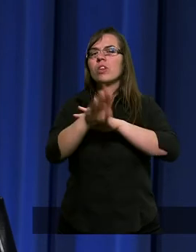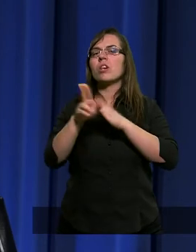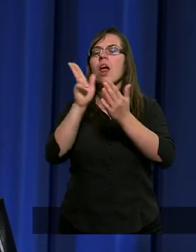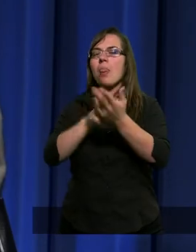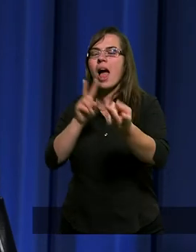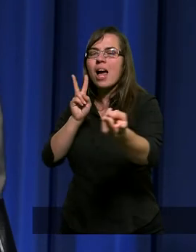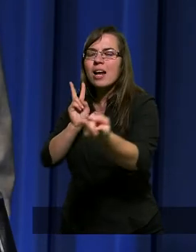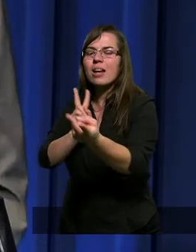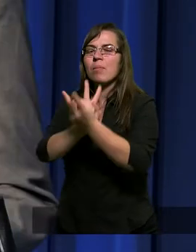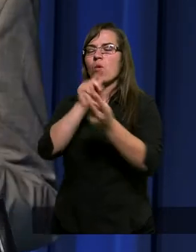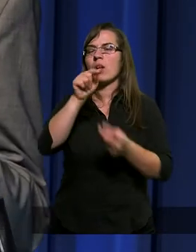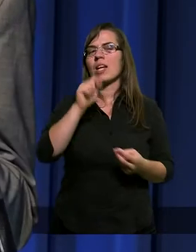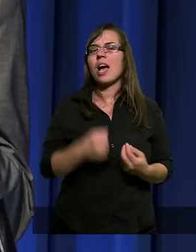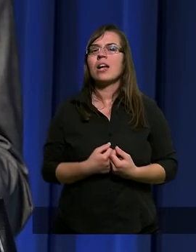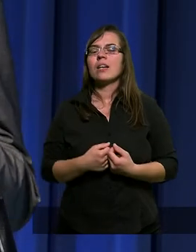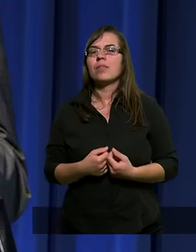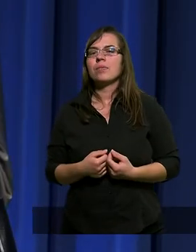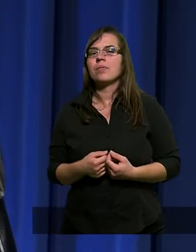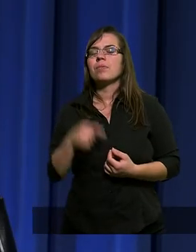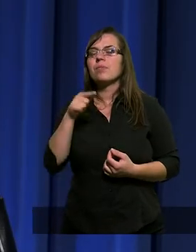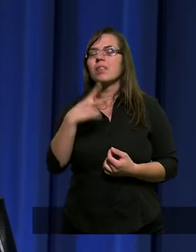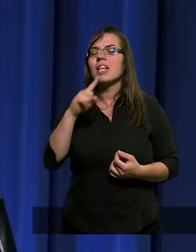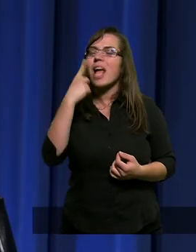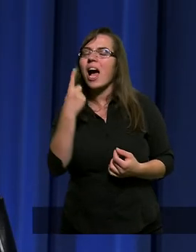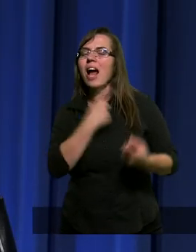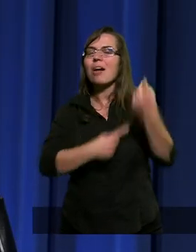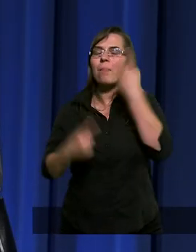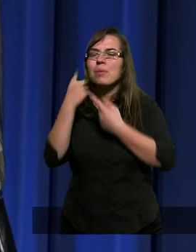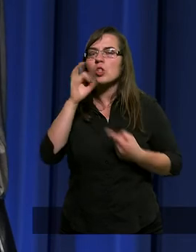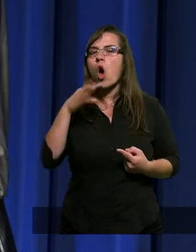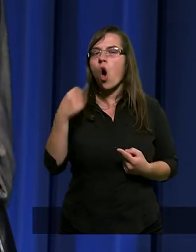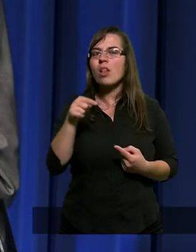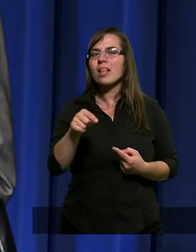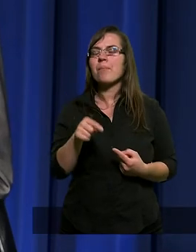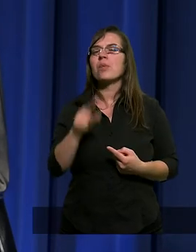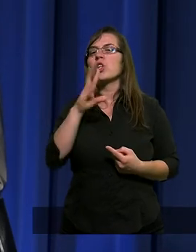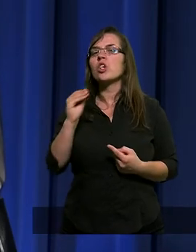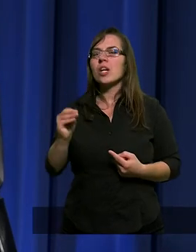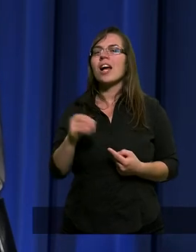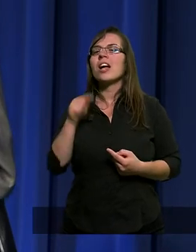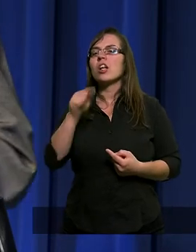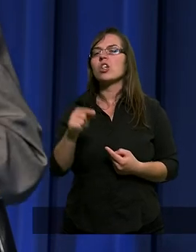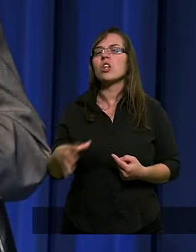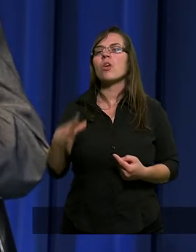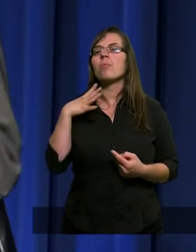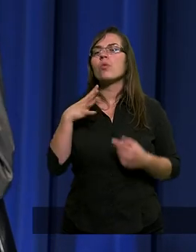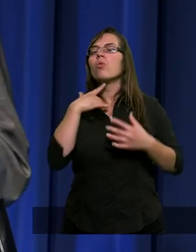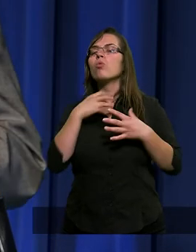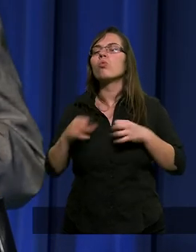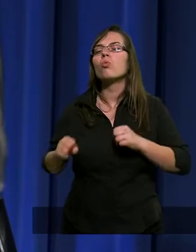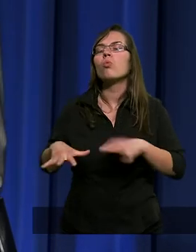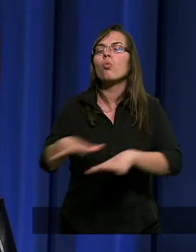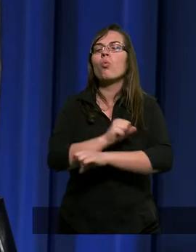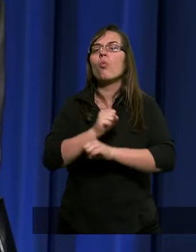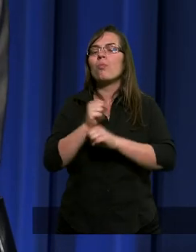spotkanie. Wiecie, tak nieraz myślmy o tym, że to był tłum,